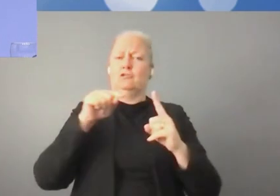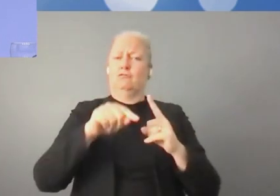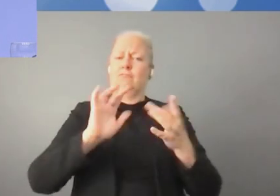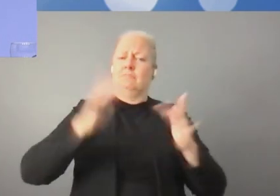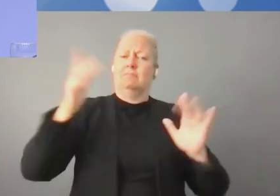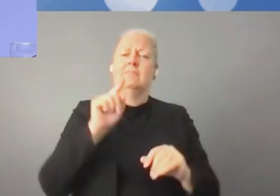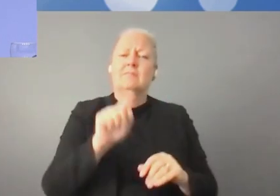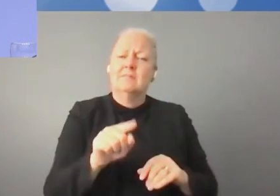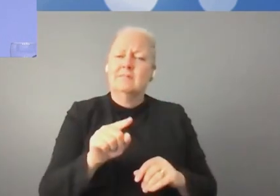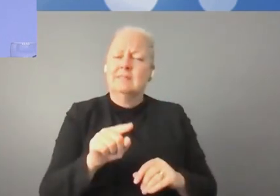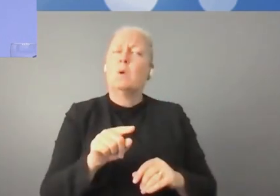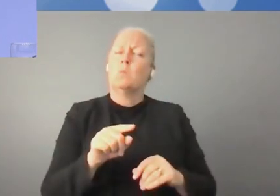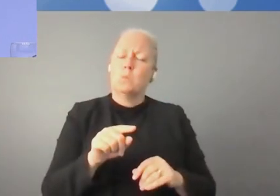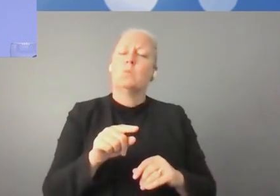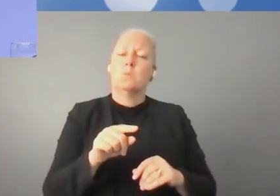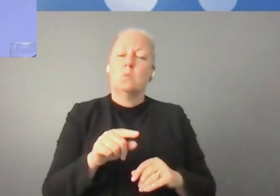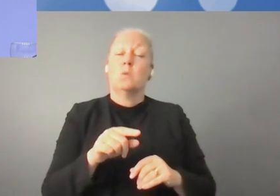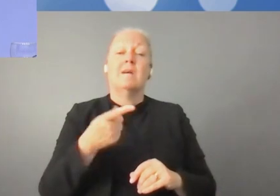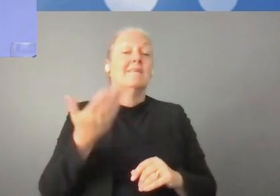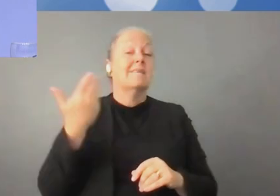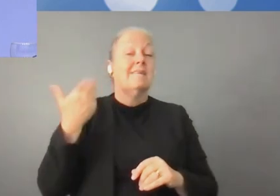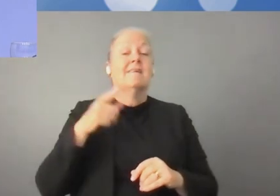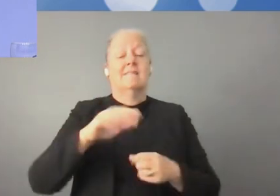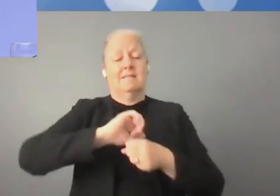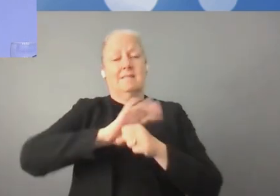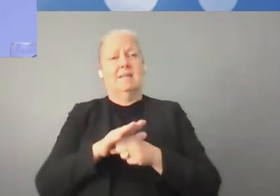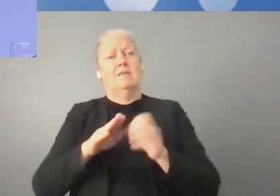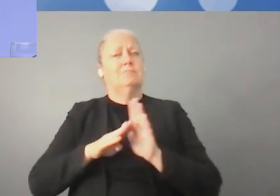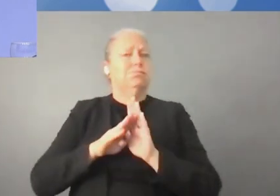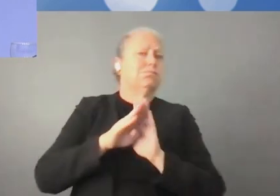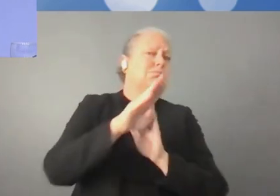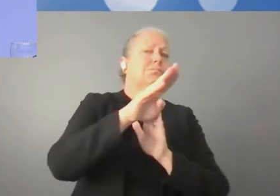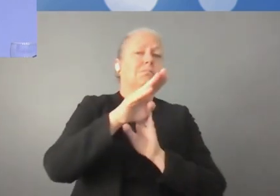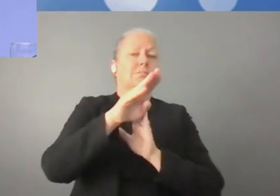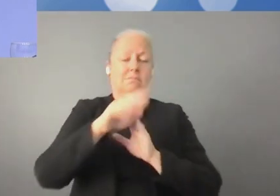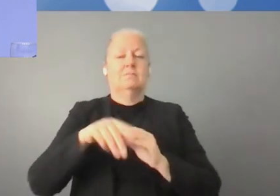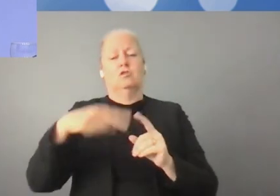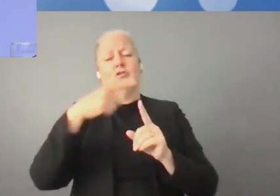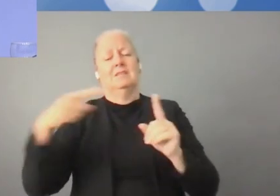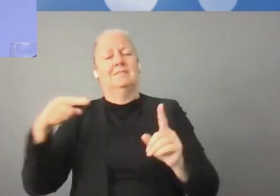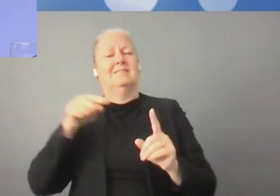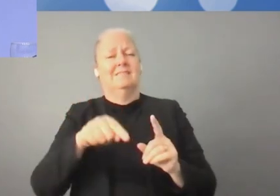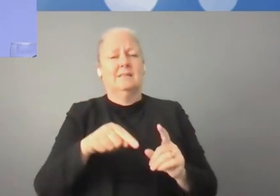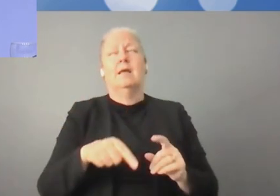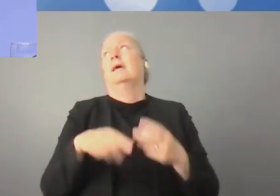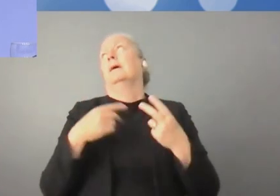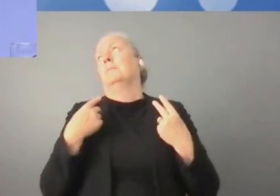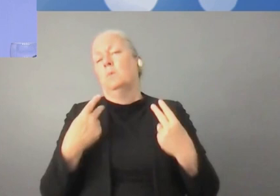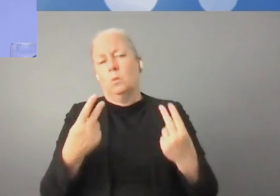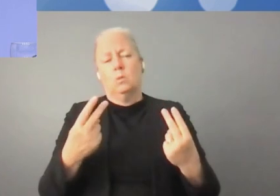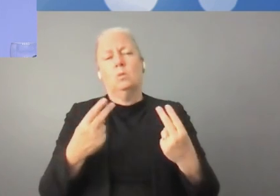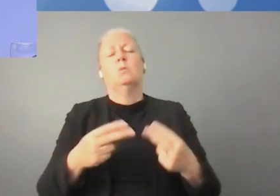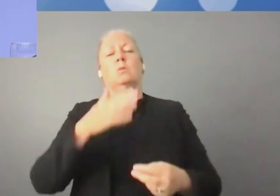bien les bénéfices qui viennent de la transformation numérique. Ça a été mis en exergue par la